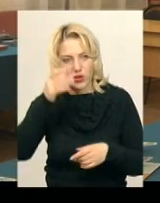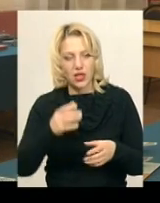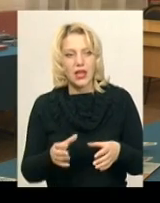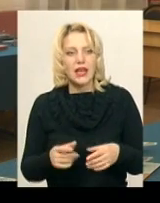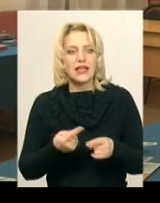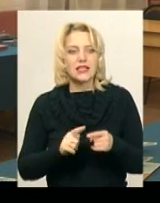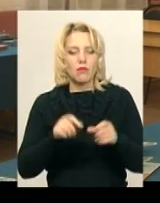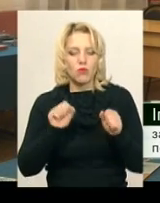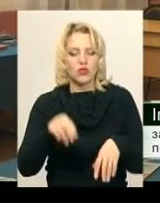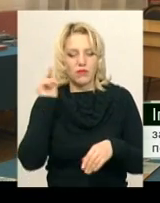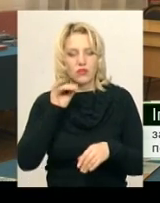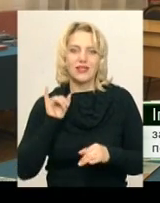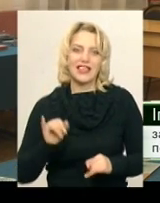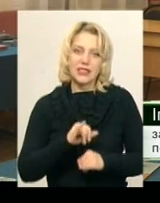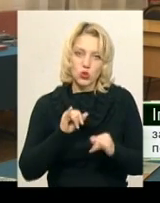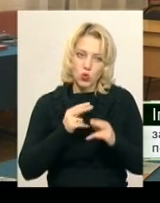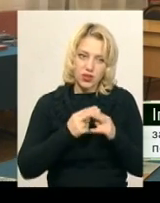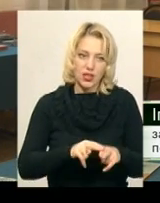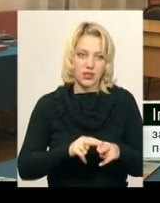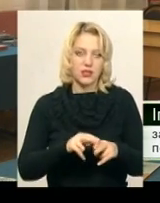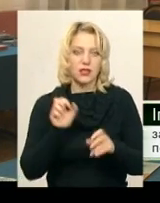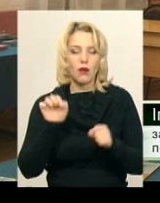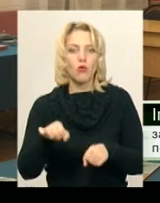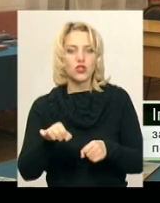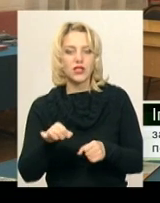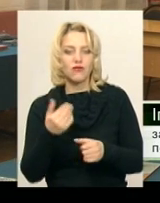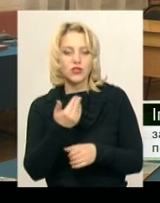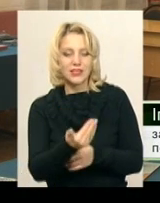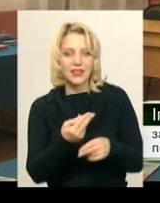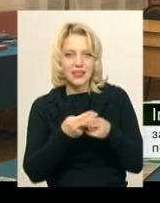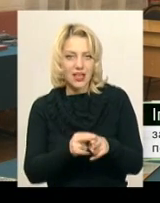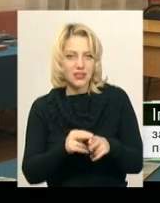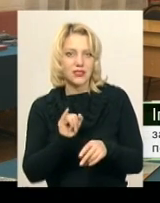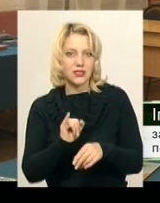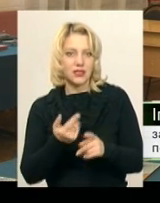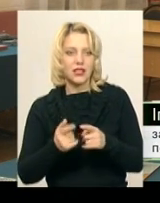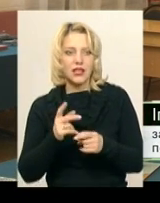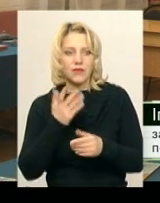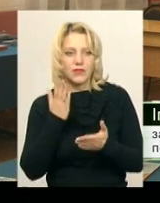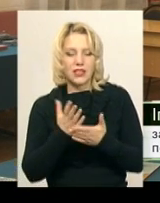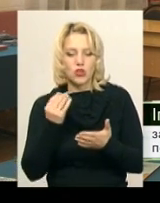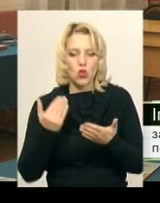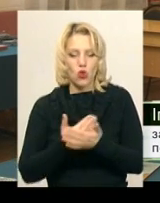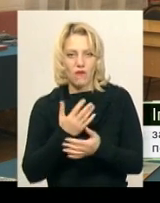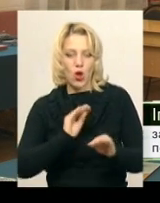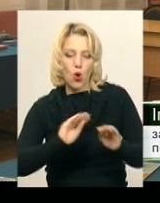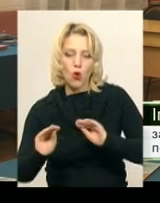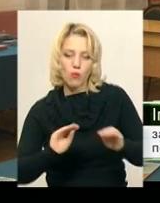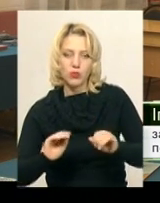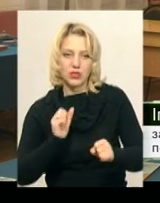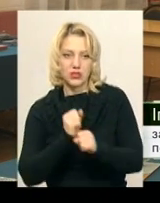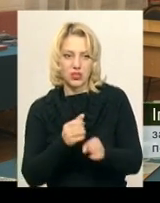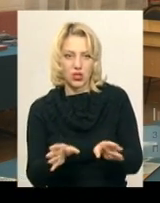можливо вивчати історію техніки, її можливості, зараз нові ще є, композиції роблять,